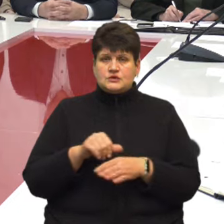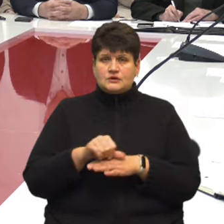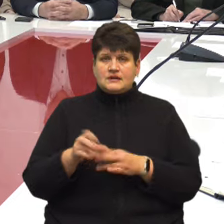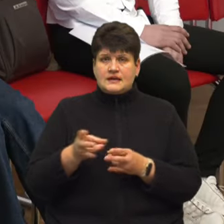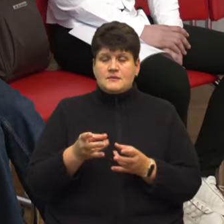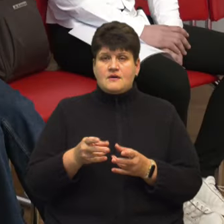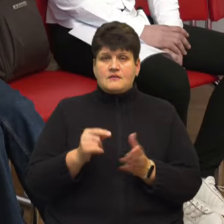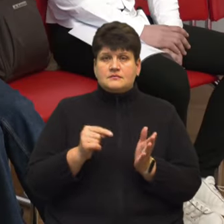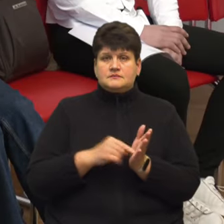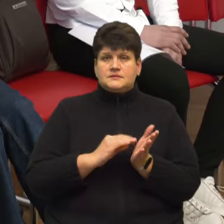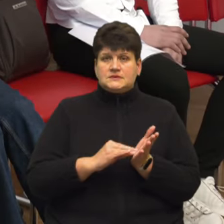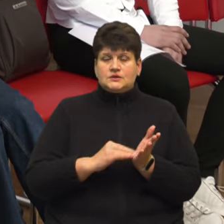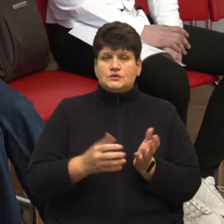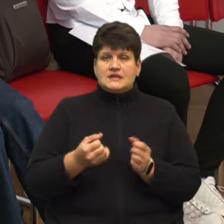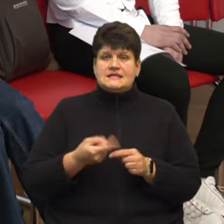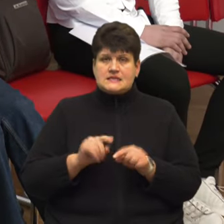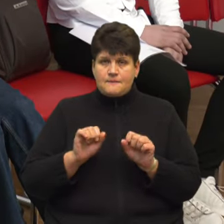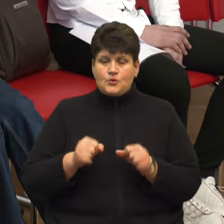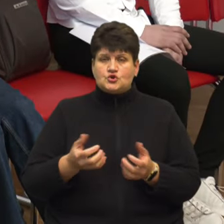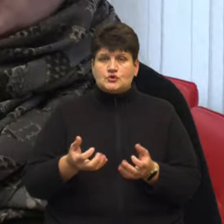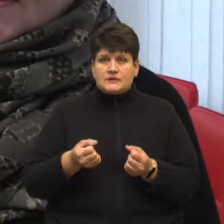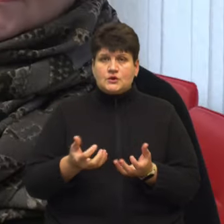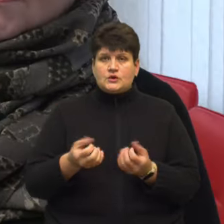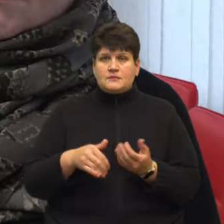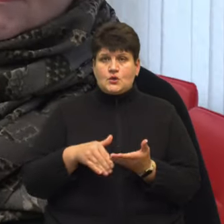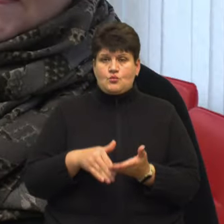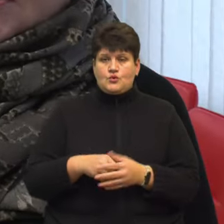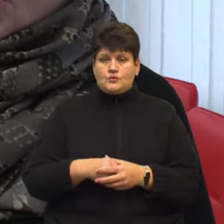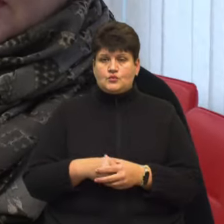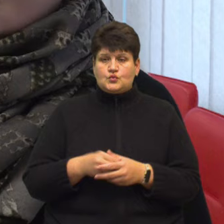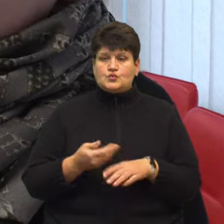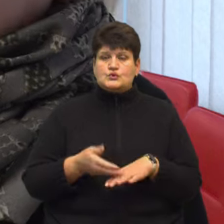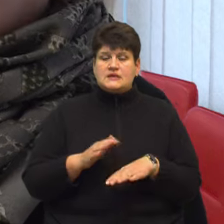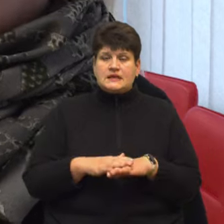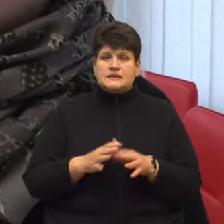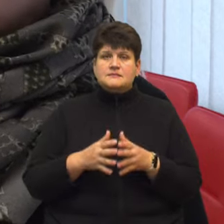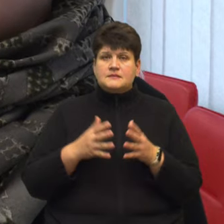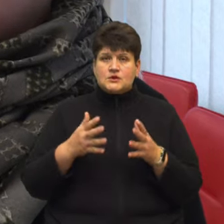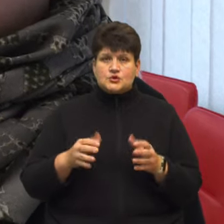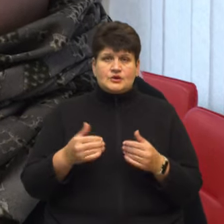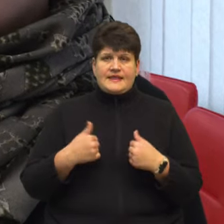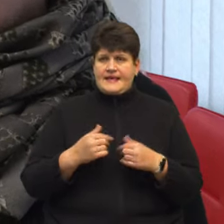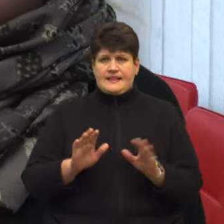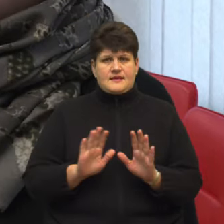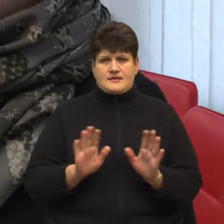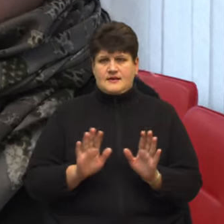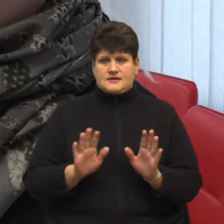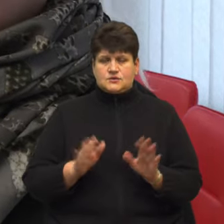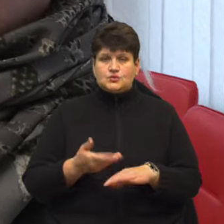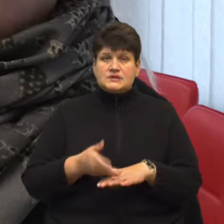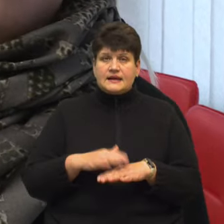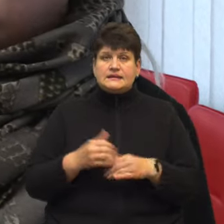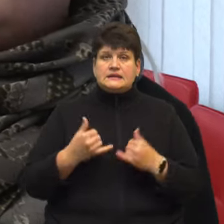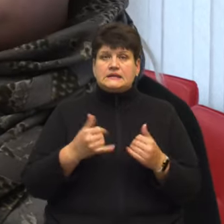отримача. За її словами, це може ускладнити отримання допомоги. Ускладнити, здебільшого, навіть, можливо, не для нас. Ускладнити для